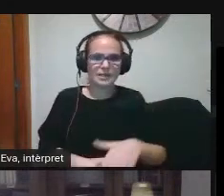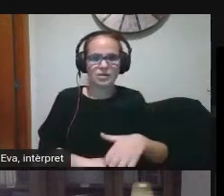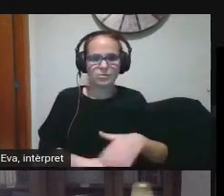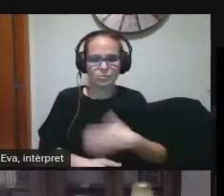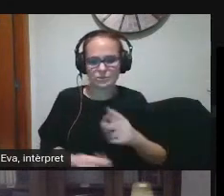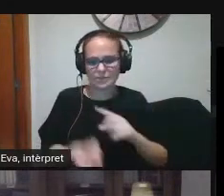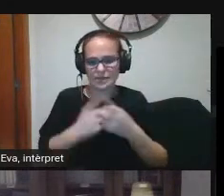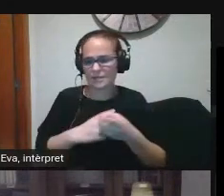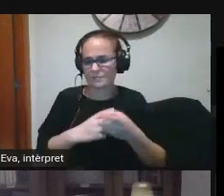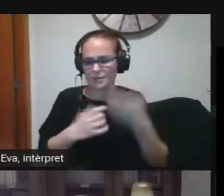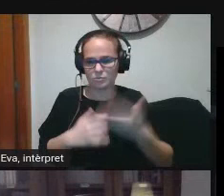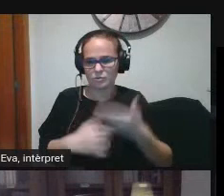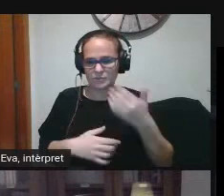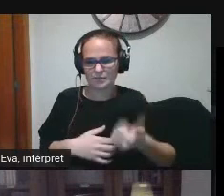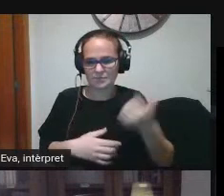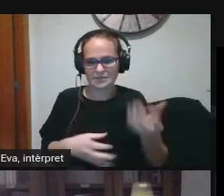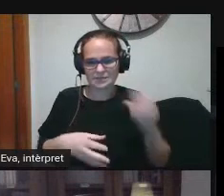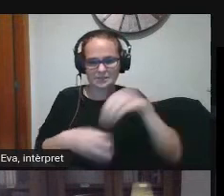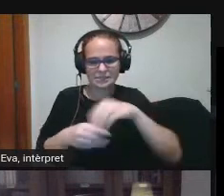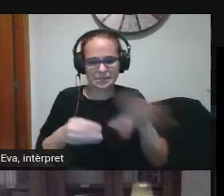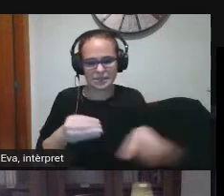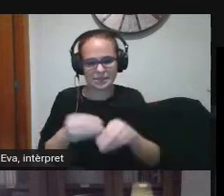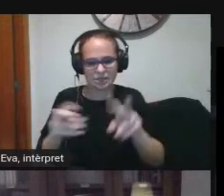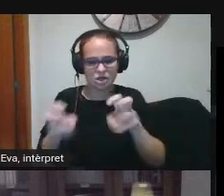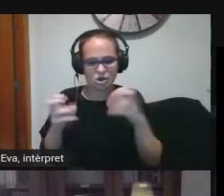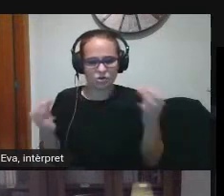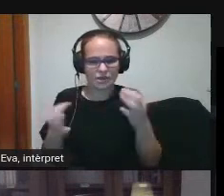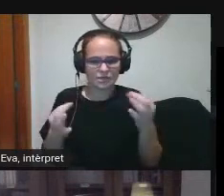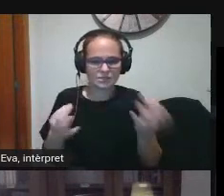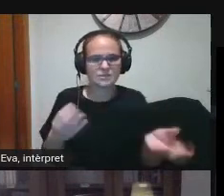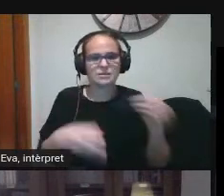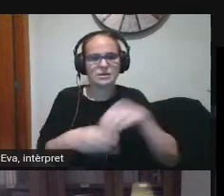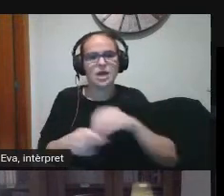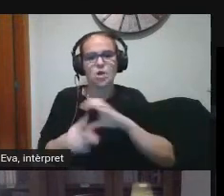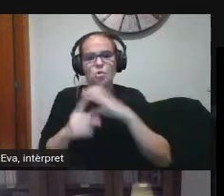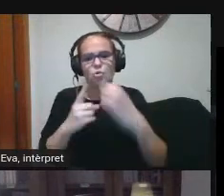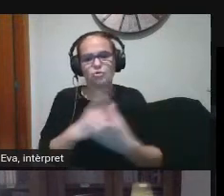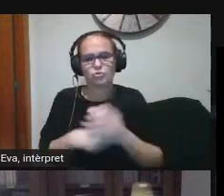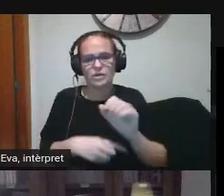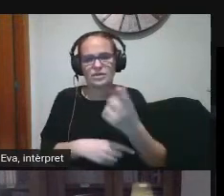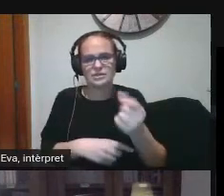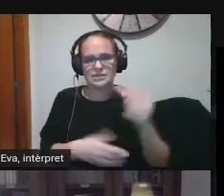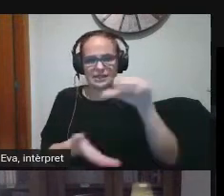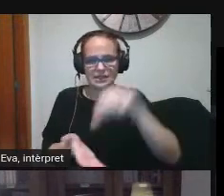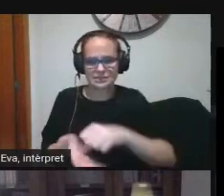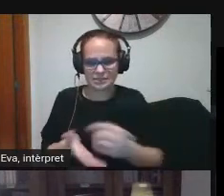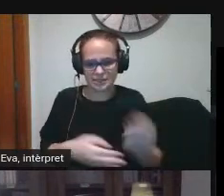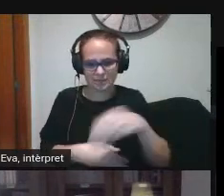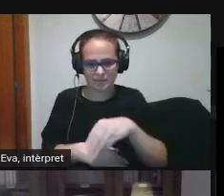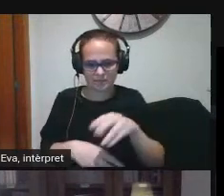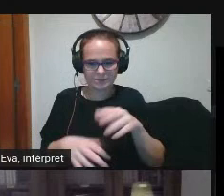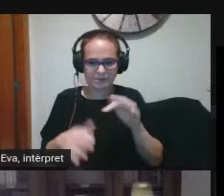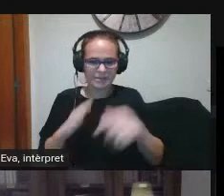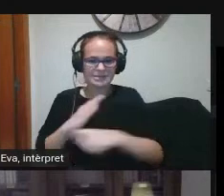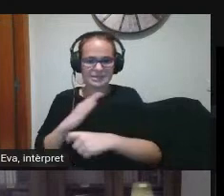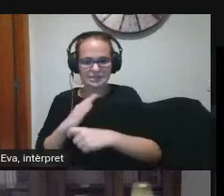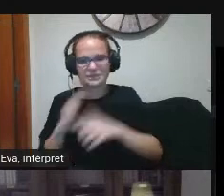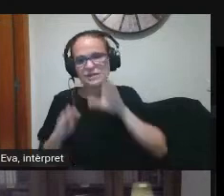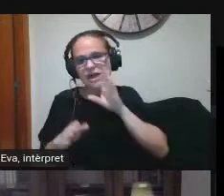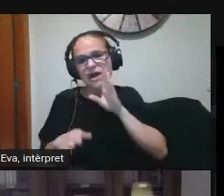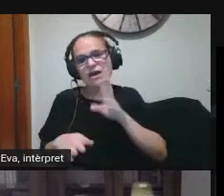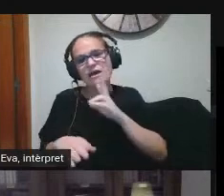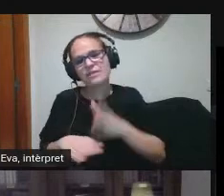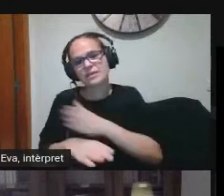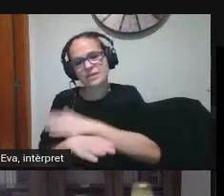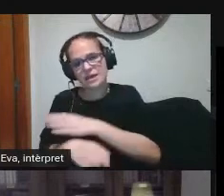canvi més rellevant que incorporem és la incorporació de la cultura digital del centre a part de l'estratègia com comentava el Jaume